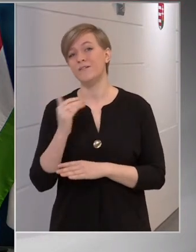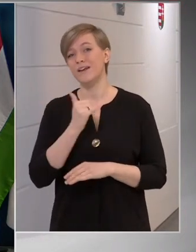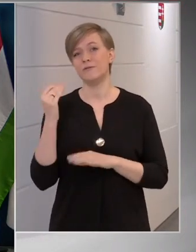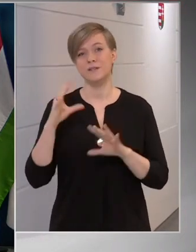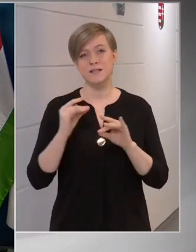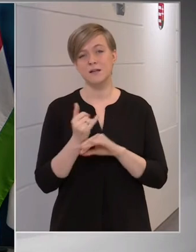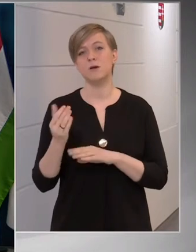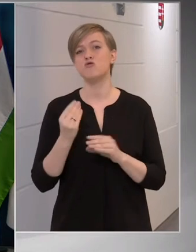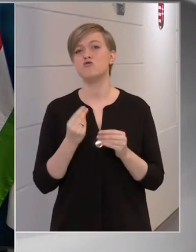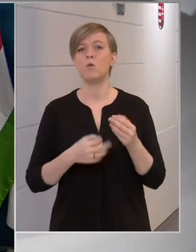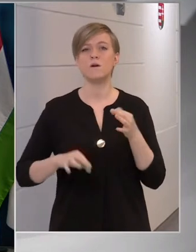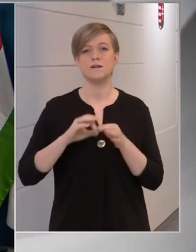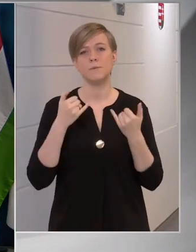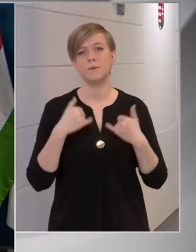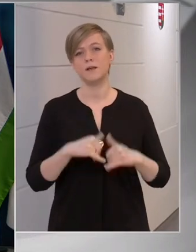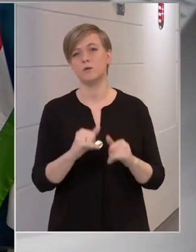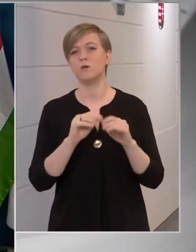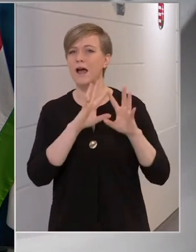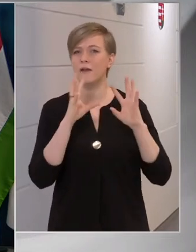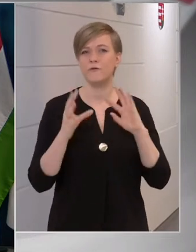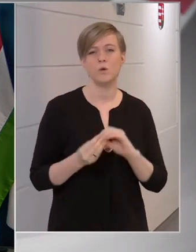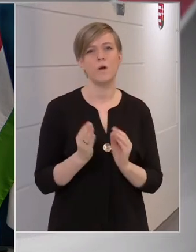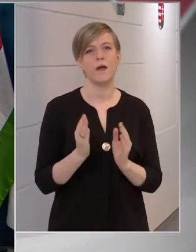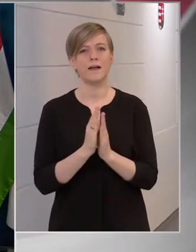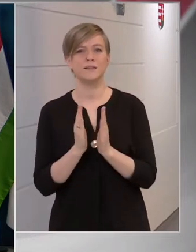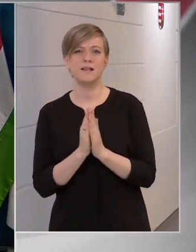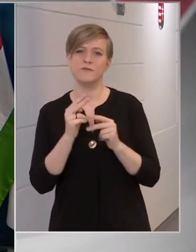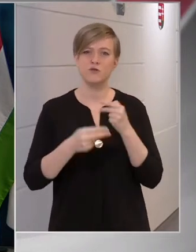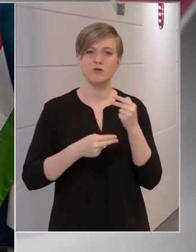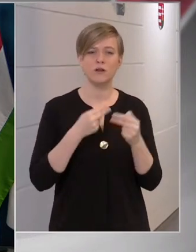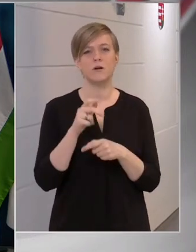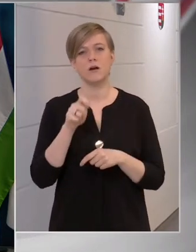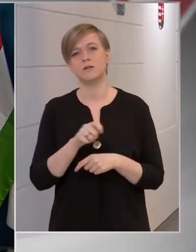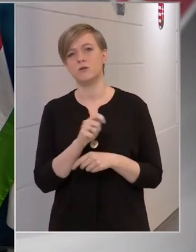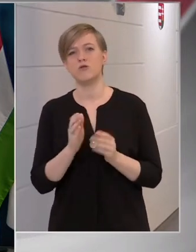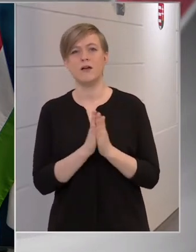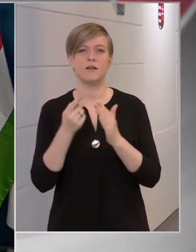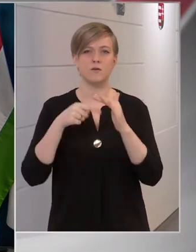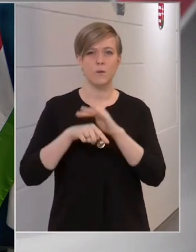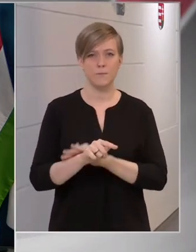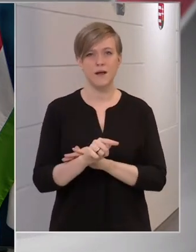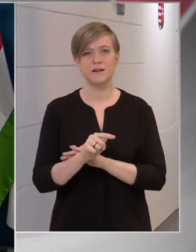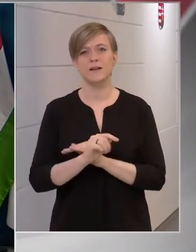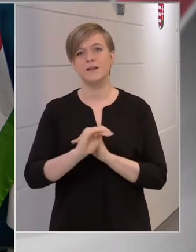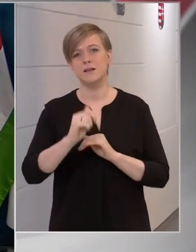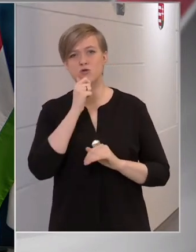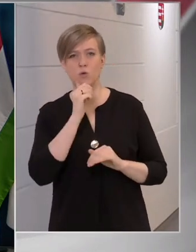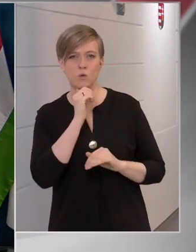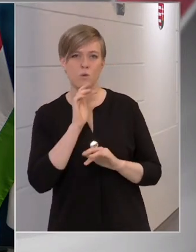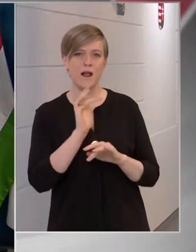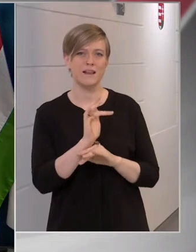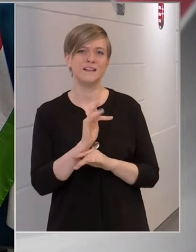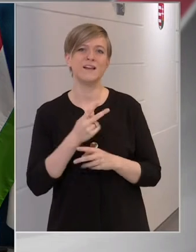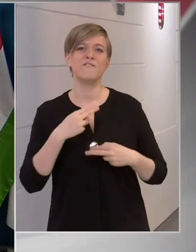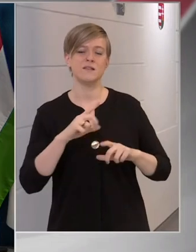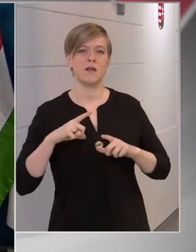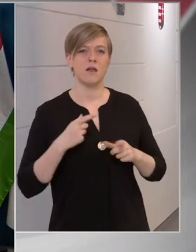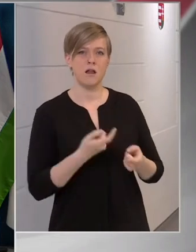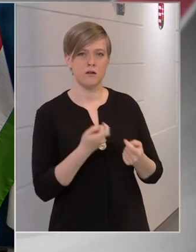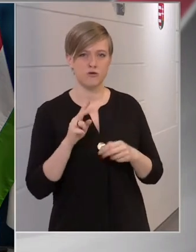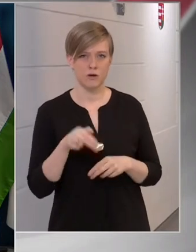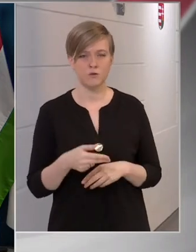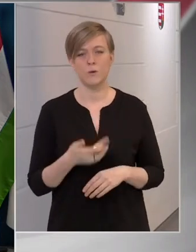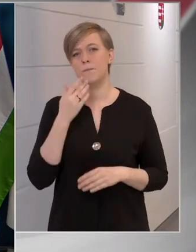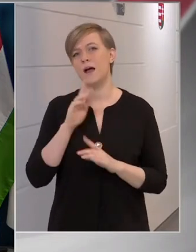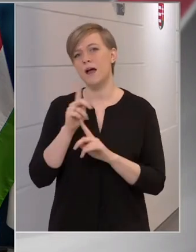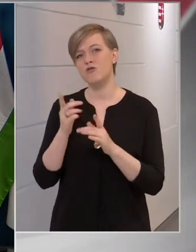számtalan országban indultak átfogó egyházi vagy állami vizsgálatok a katolikus egyházon belüli kiskorúak elleni visszaélésekről. Máshol,